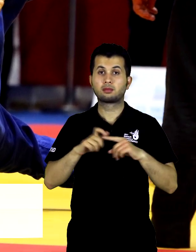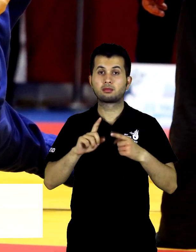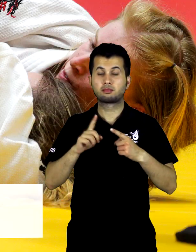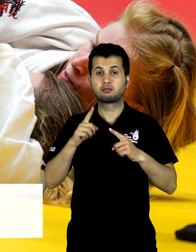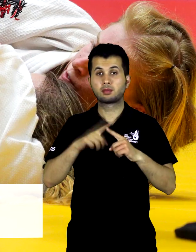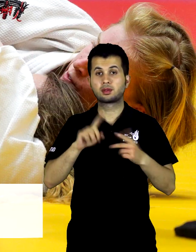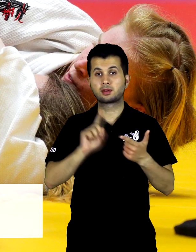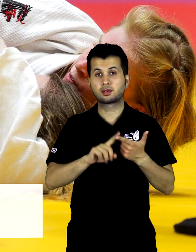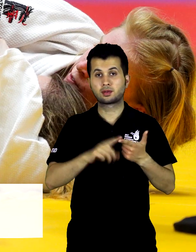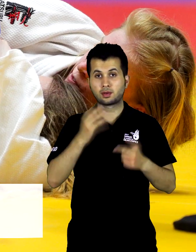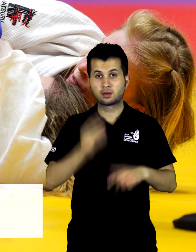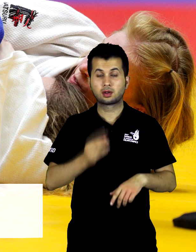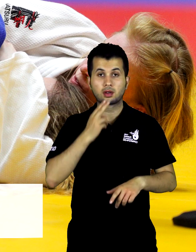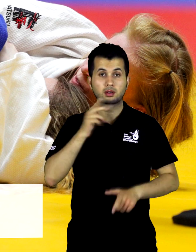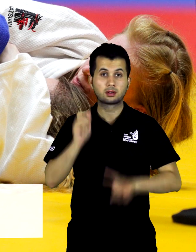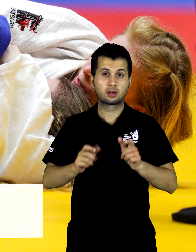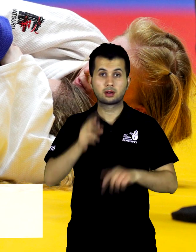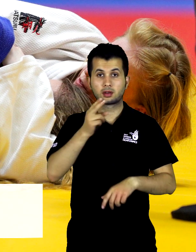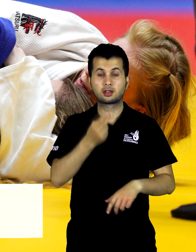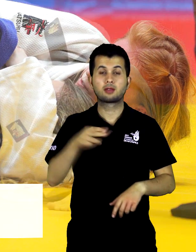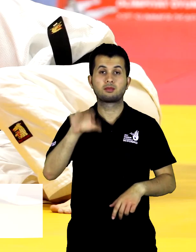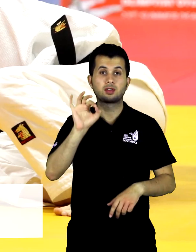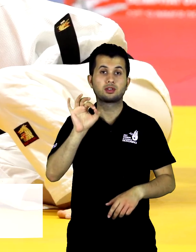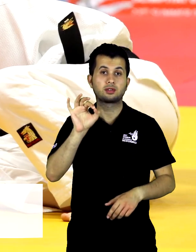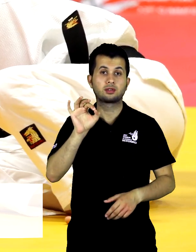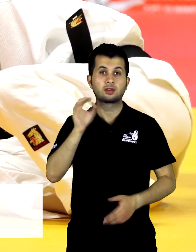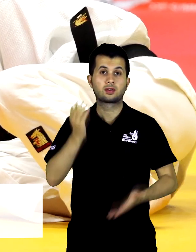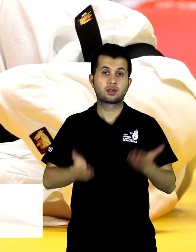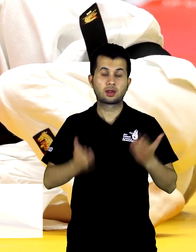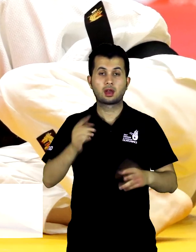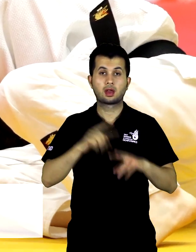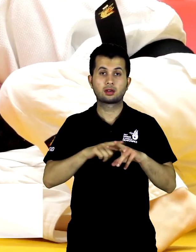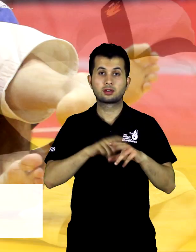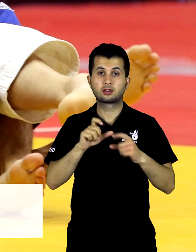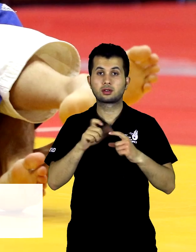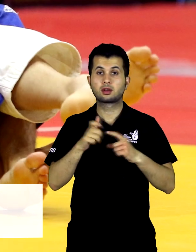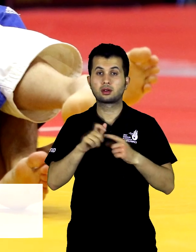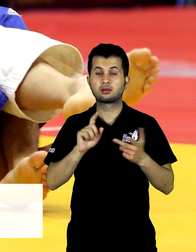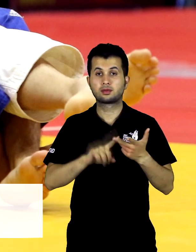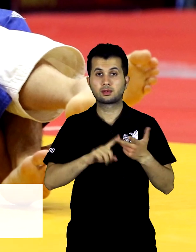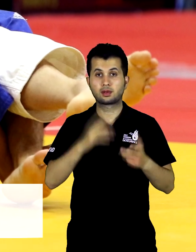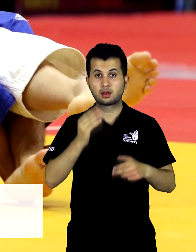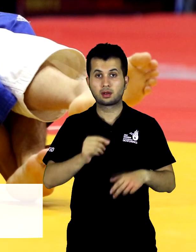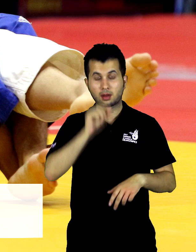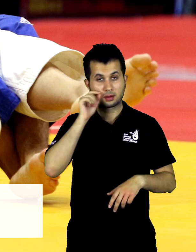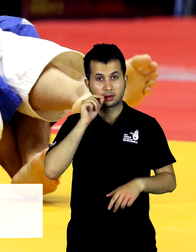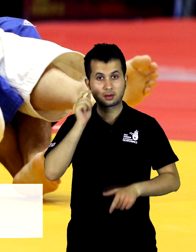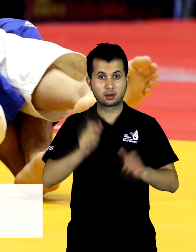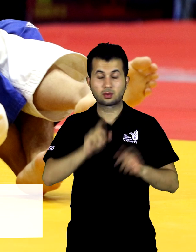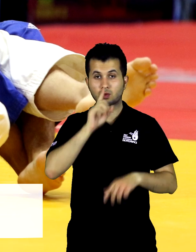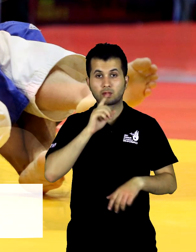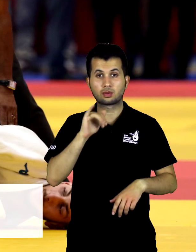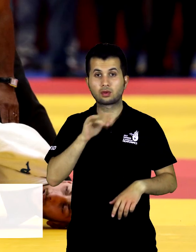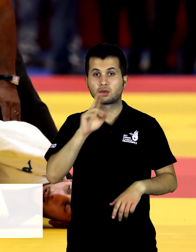Kadınlar 70 kiloda ise Ayşe Kesiktaş bronz madalya kazandı. Erkekler 100 kiloda son şampiyon